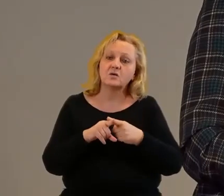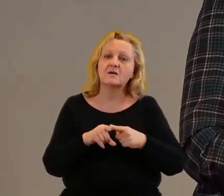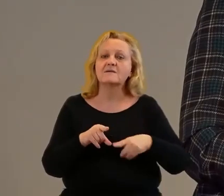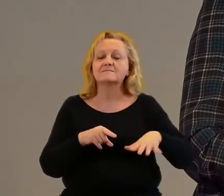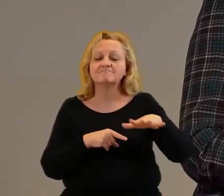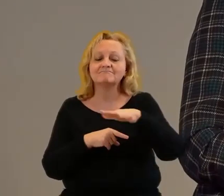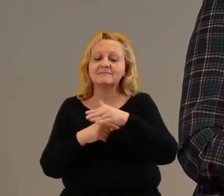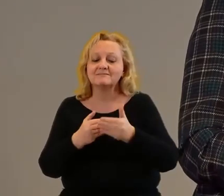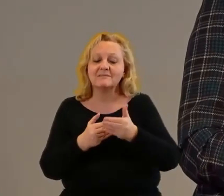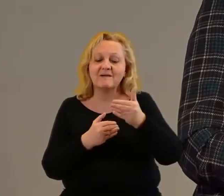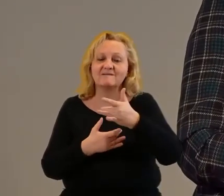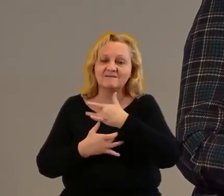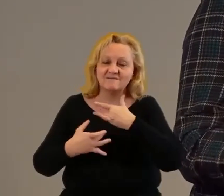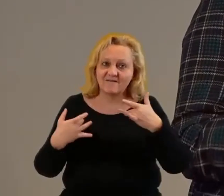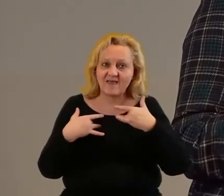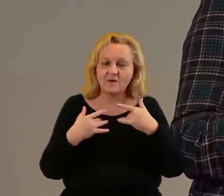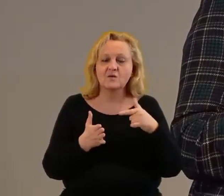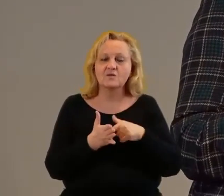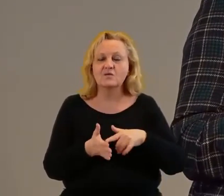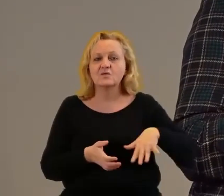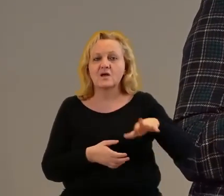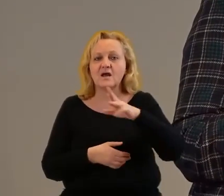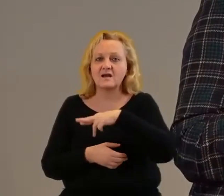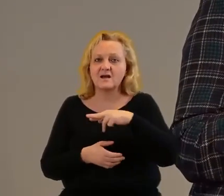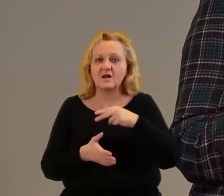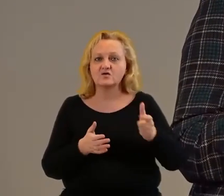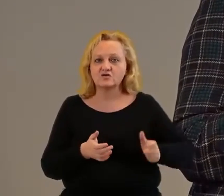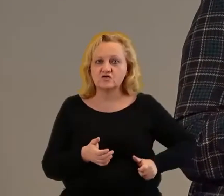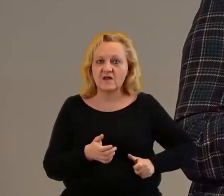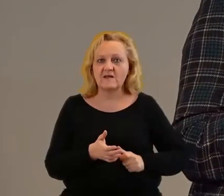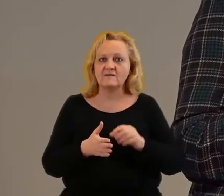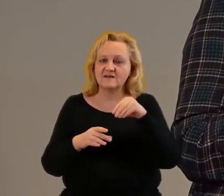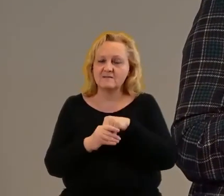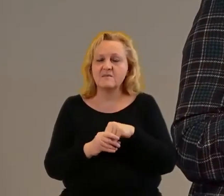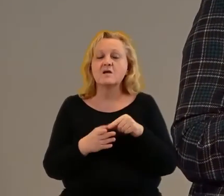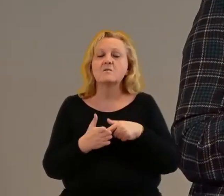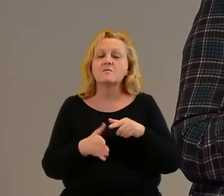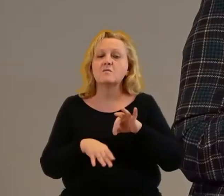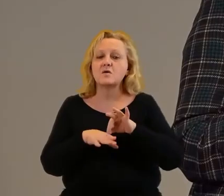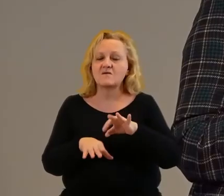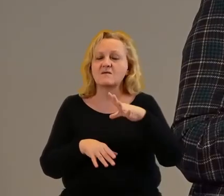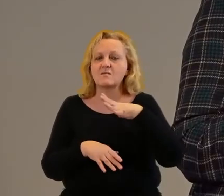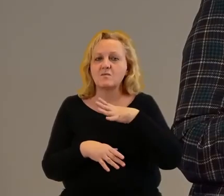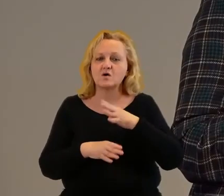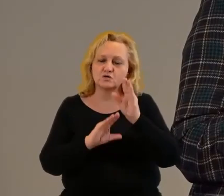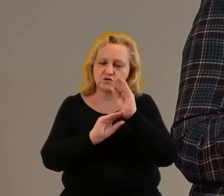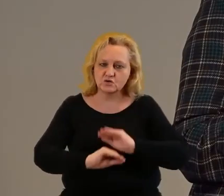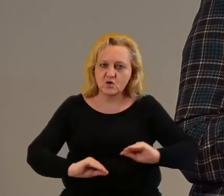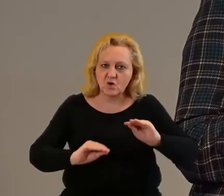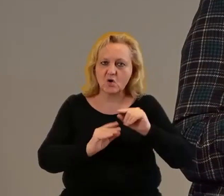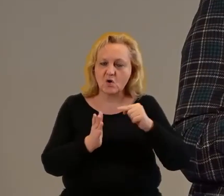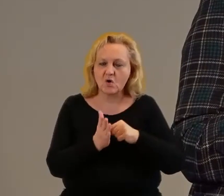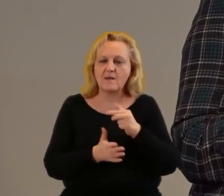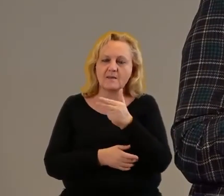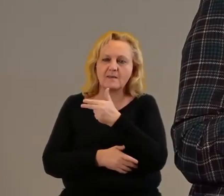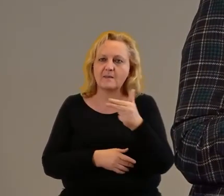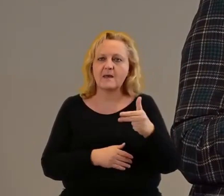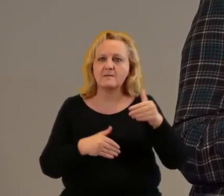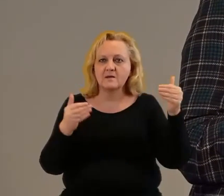Węgrowa, bo tu już na terenie regionu siedleckiego prowadziliśmy szkolenia na temat